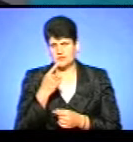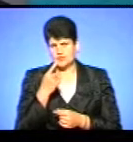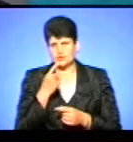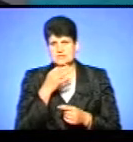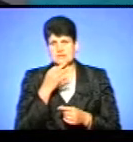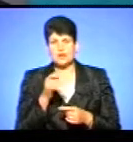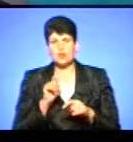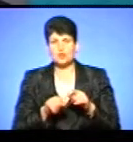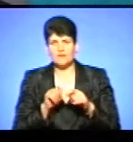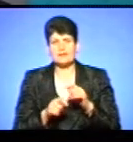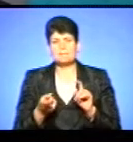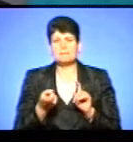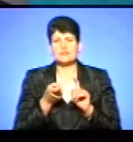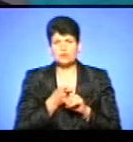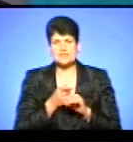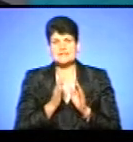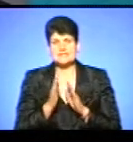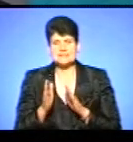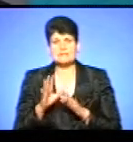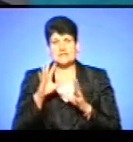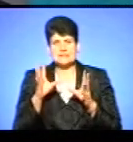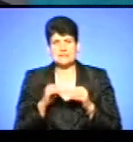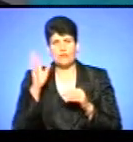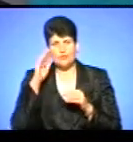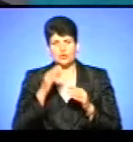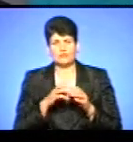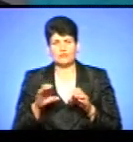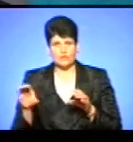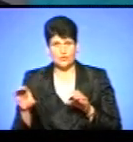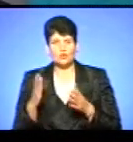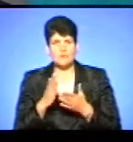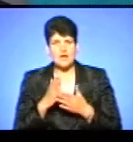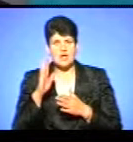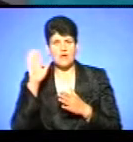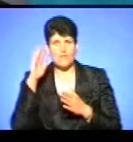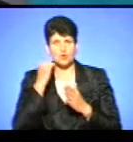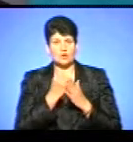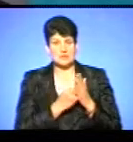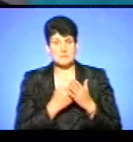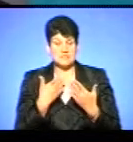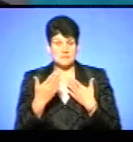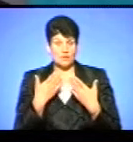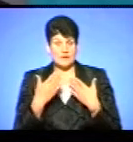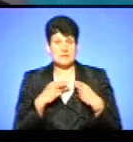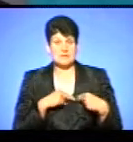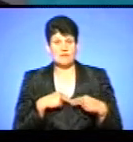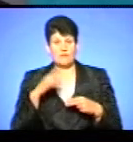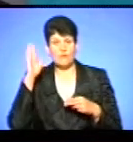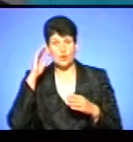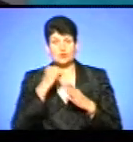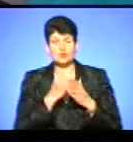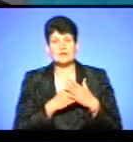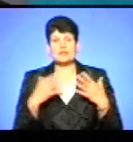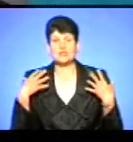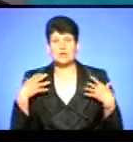контролювати підключення до системи загального водовідводу має водоканал. Ми спілкувалися з працівниками водоканалу, зокрема, з